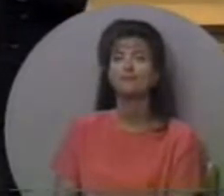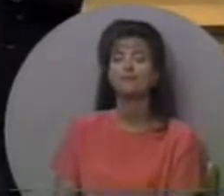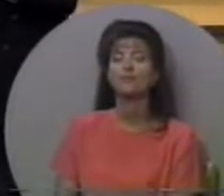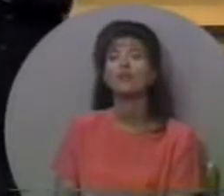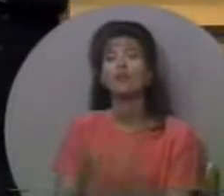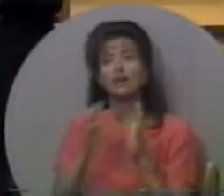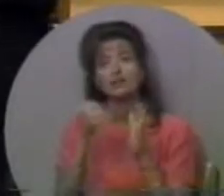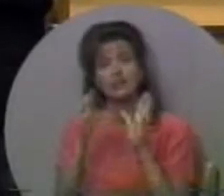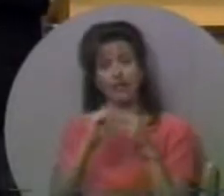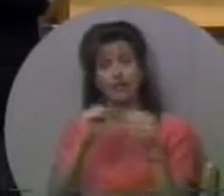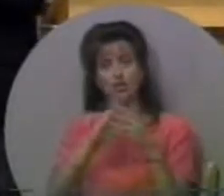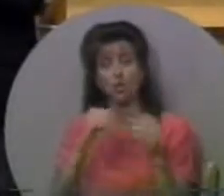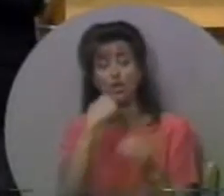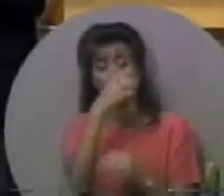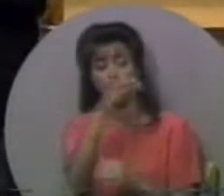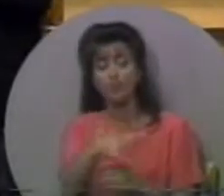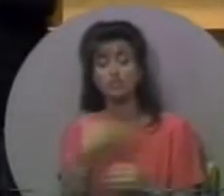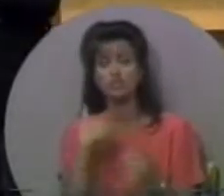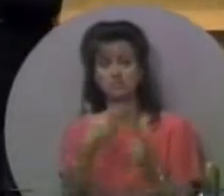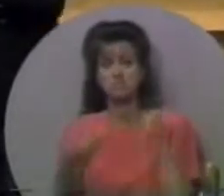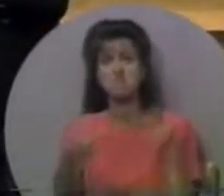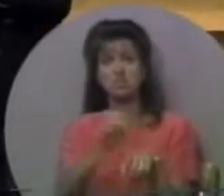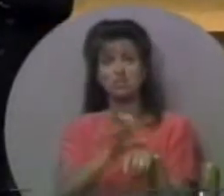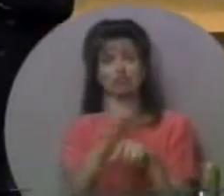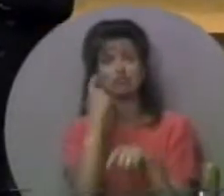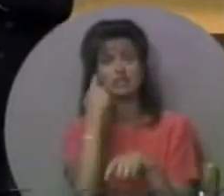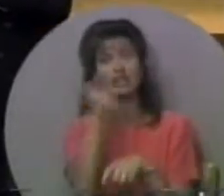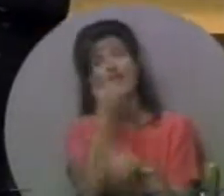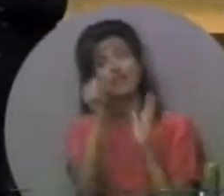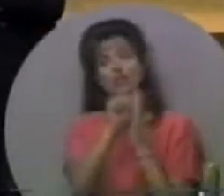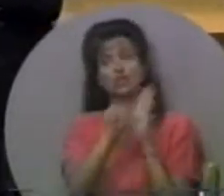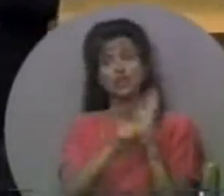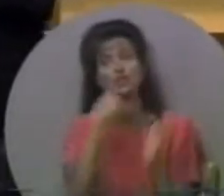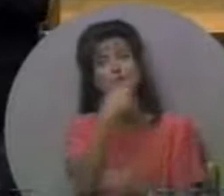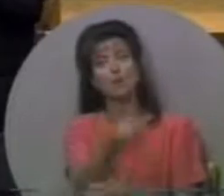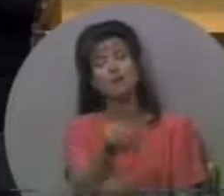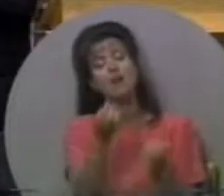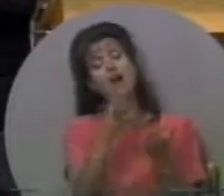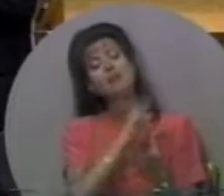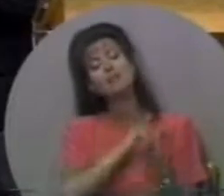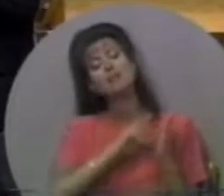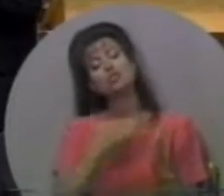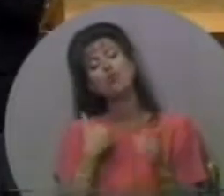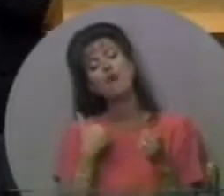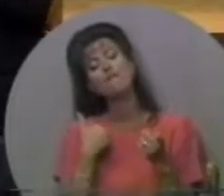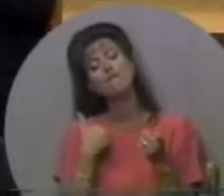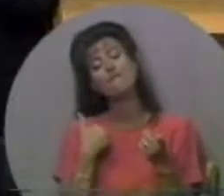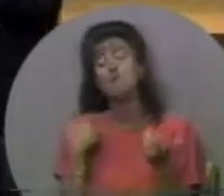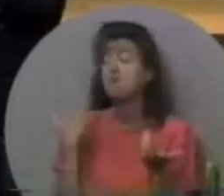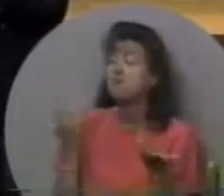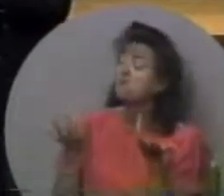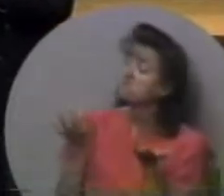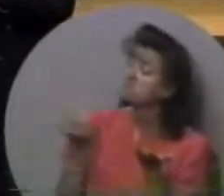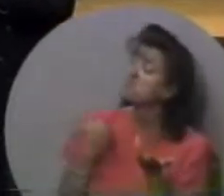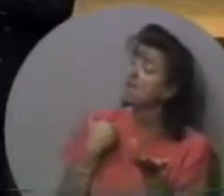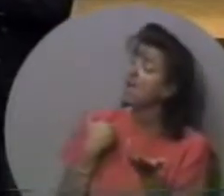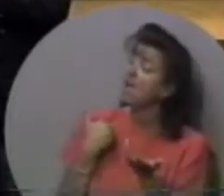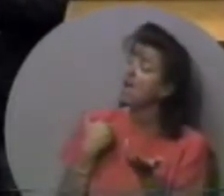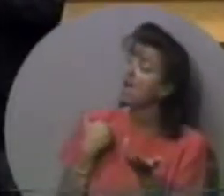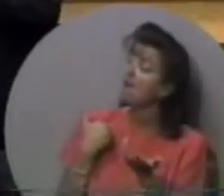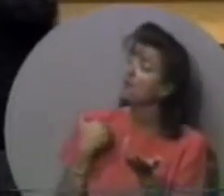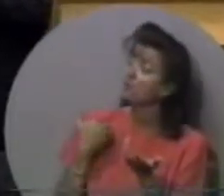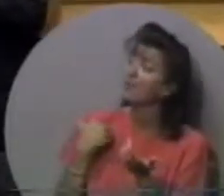Я сказав пастору, який має велику церкву, недавно говорив з ним в іншому штаті. Я сказав, скільки вас, місціонерів, каже, о,